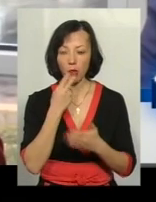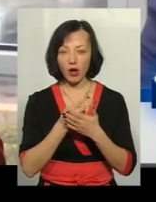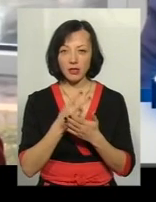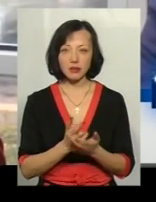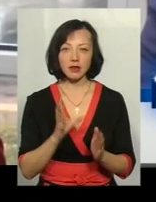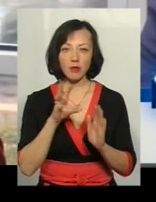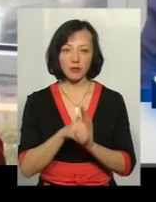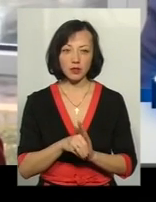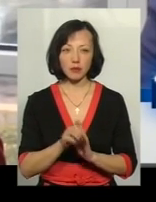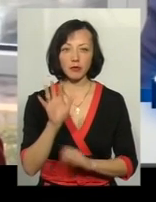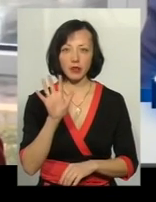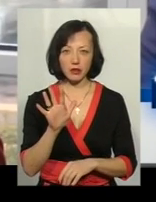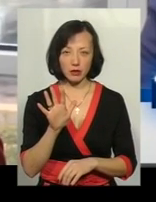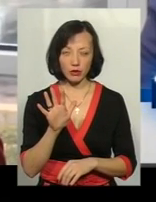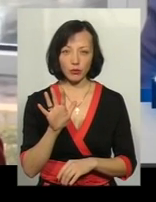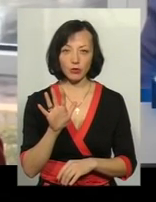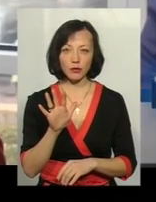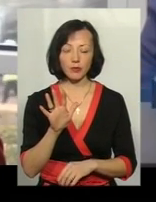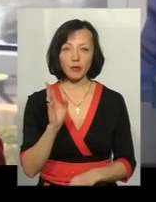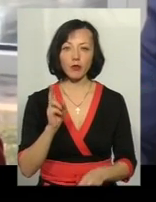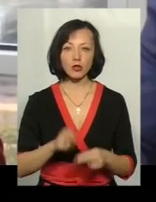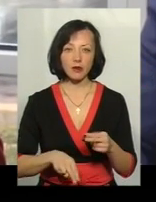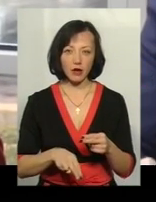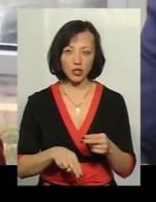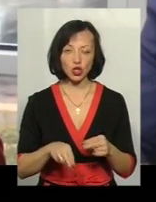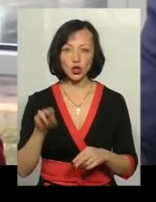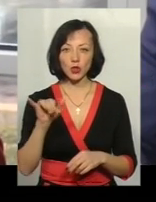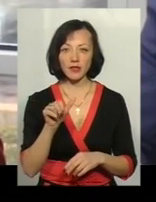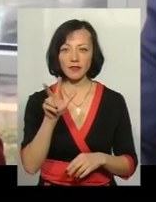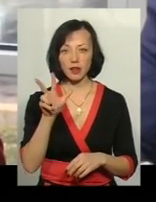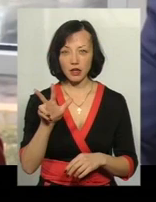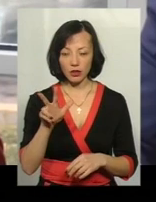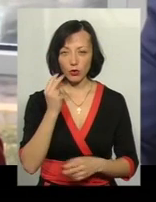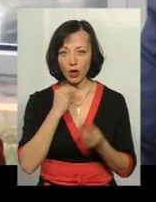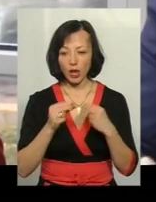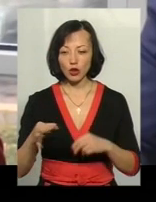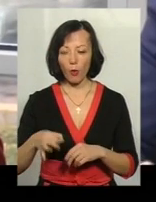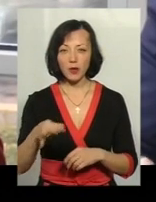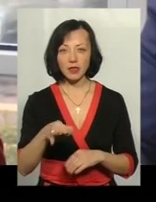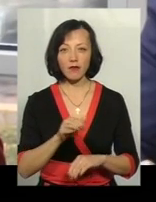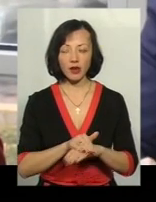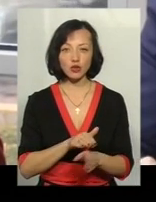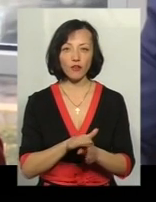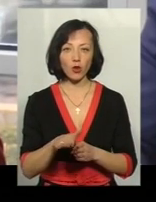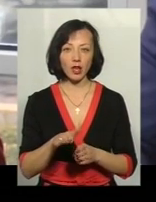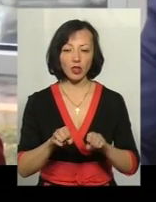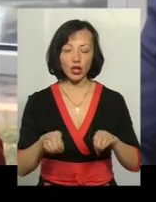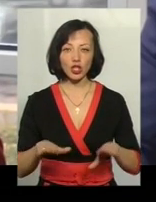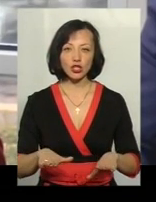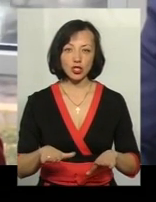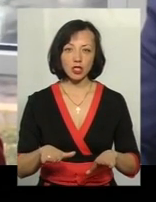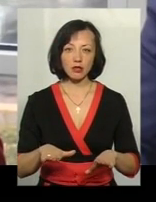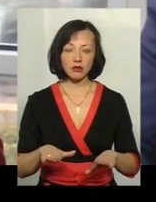війшло в п'ятірку по завершеннях і в трійку кращих областей по фактичному виконанню рішень